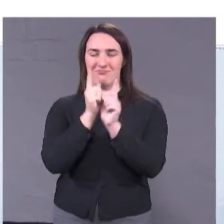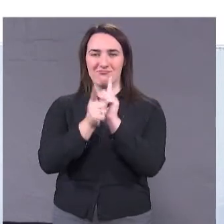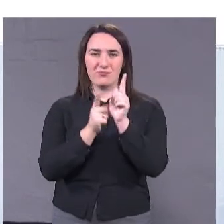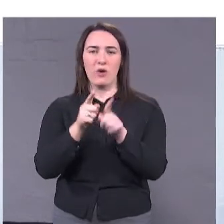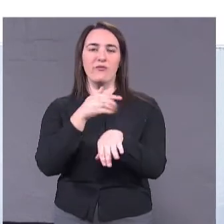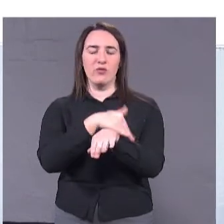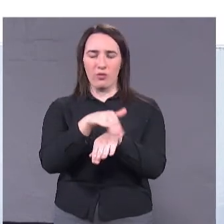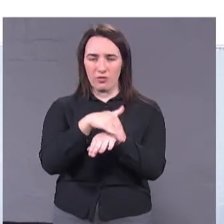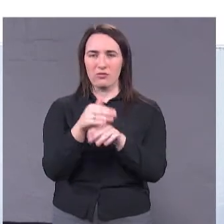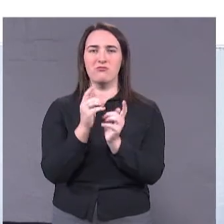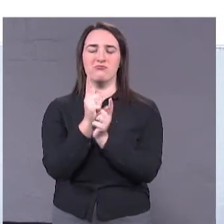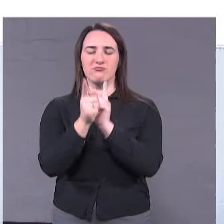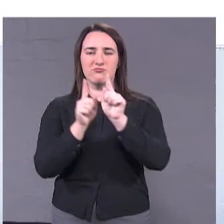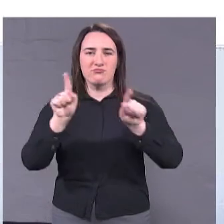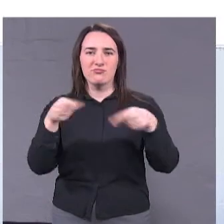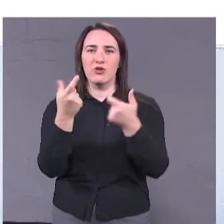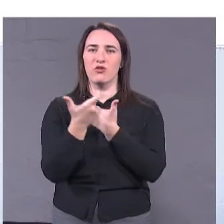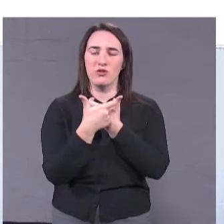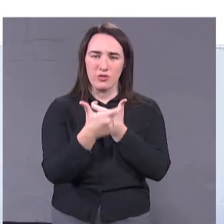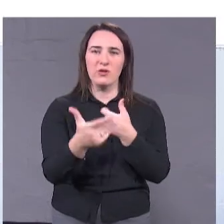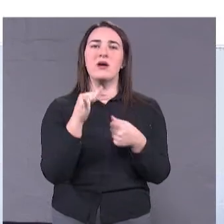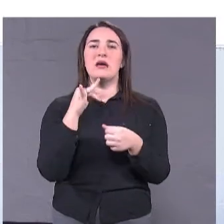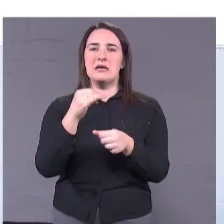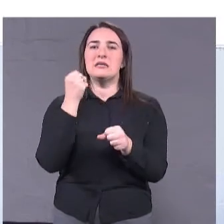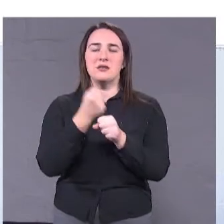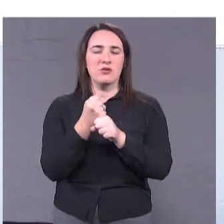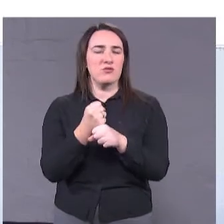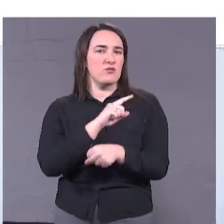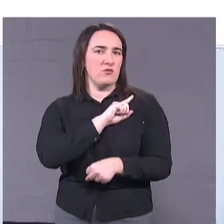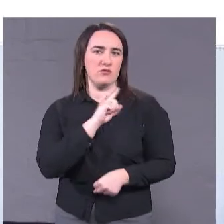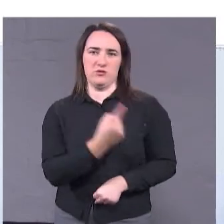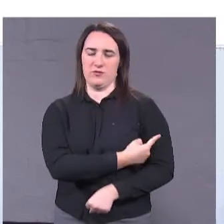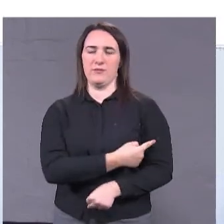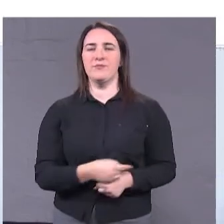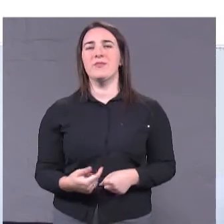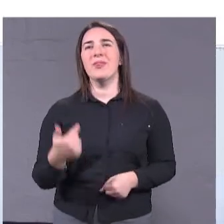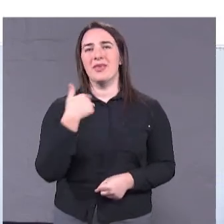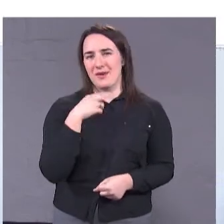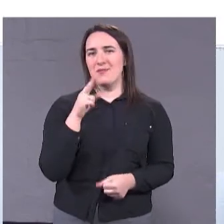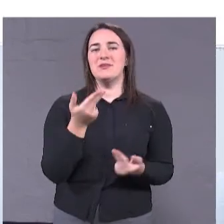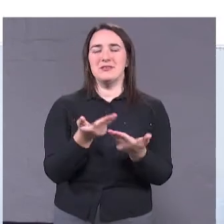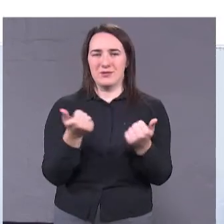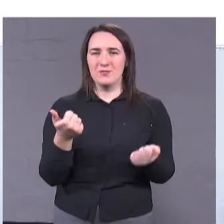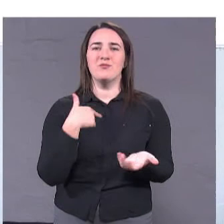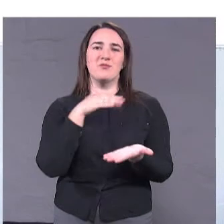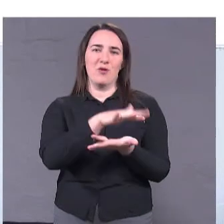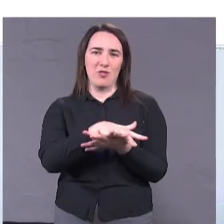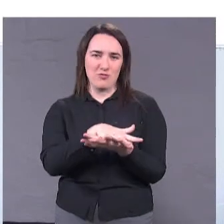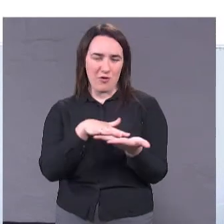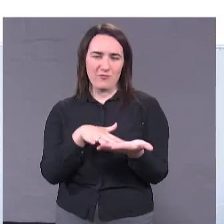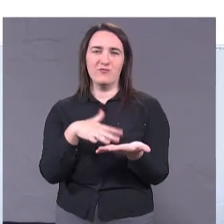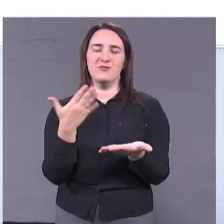реконструировалися дороги і робились вони основателі. Я б, звісно, продовжував ряд